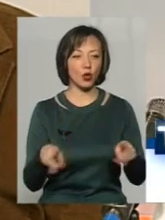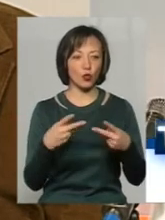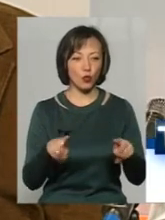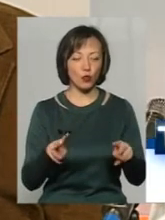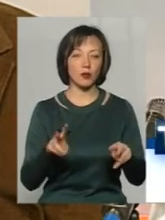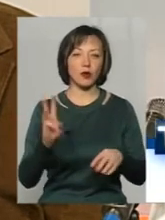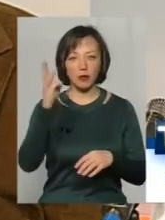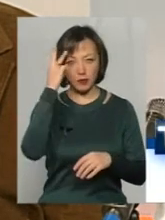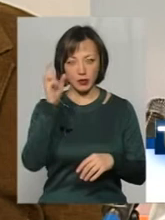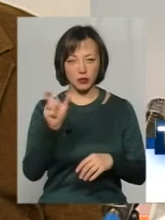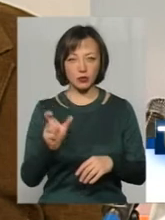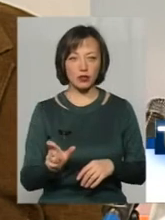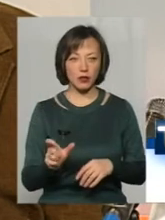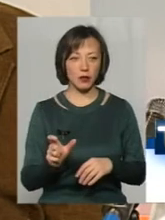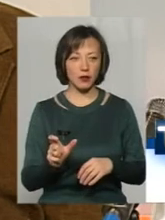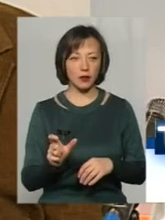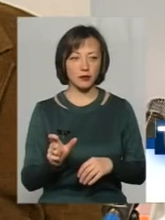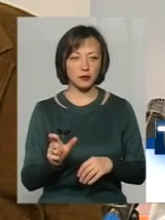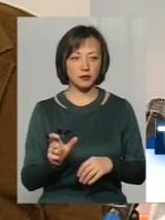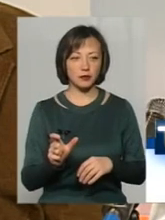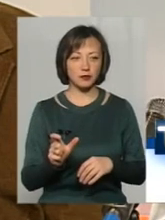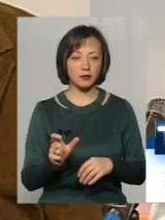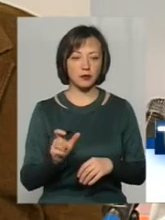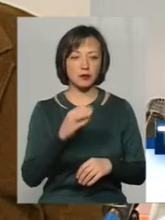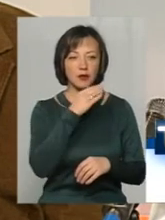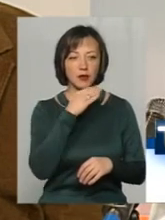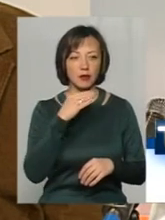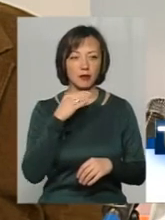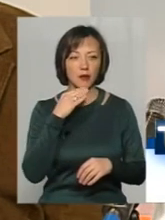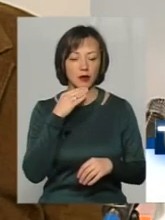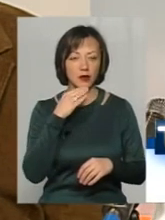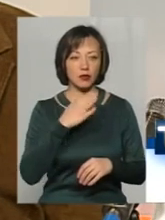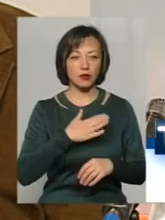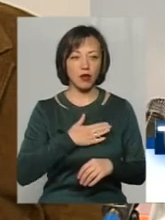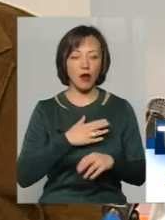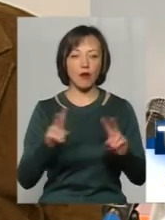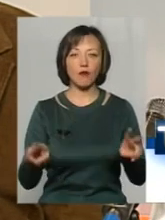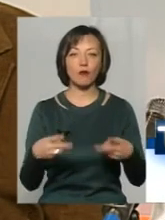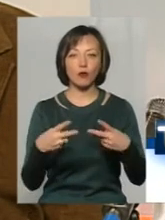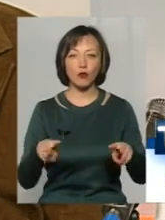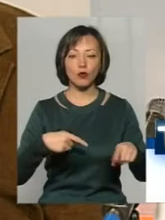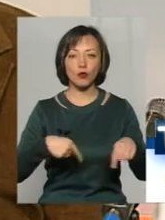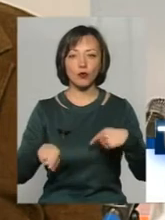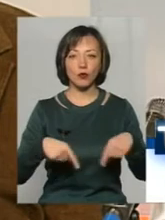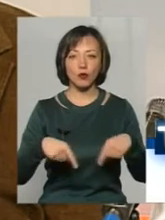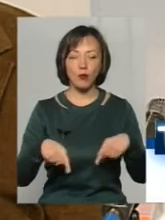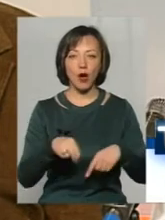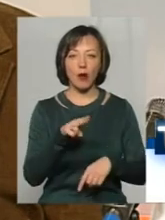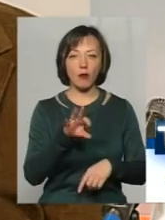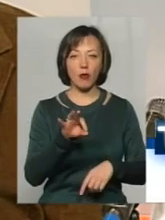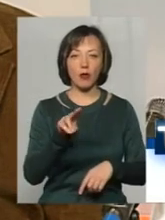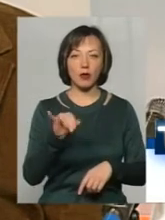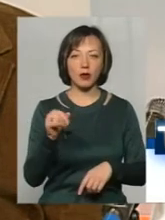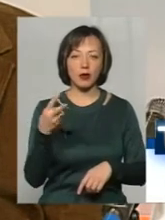Хмельничанка, Гонбол, багато наших вихованців, футбольний клуб «Поділля». А можна